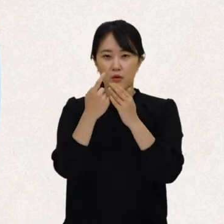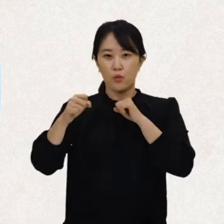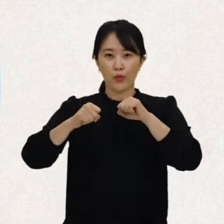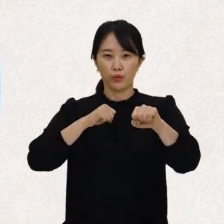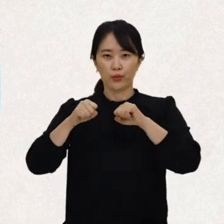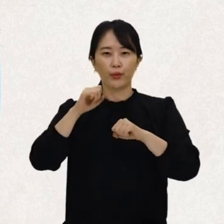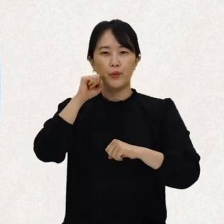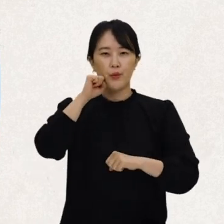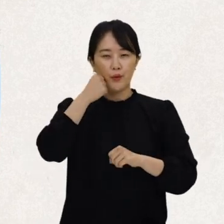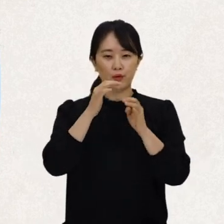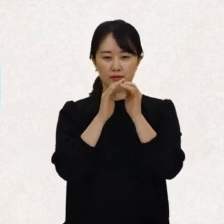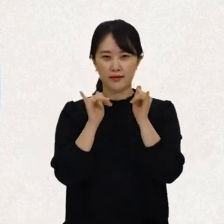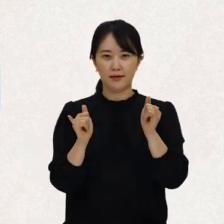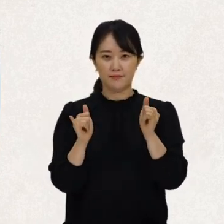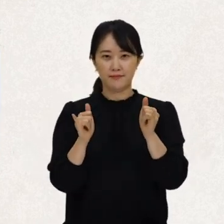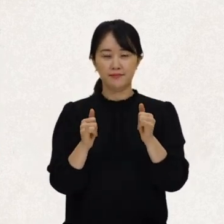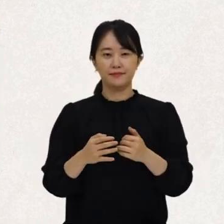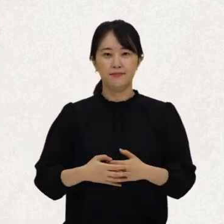인식하기도 했지요.